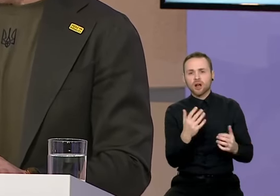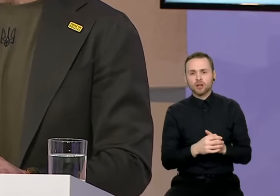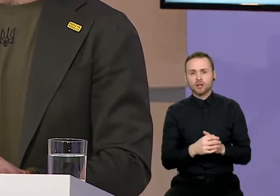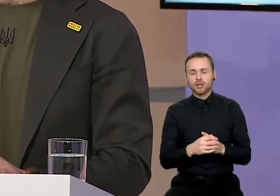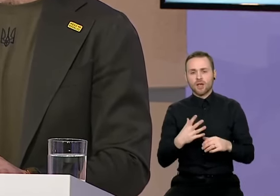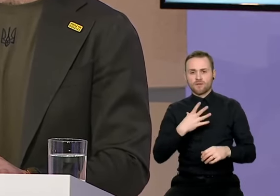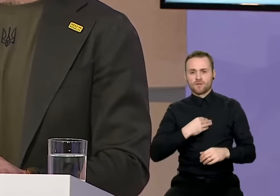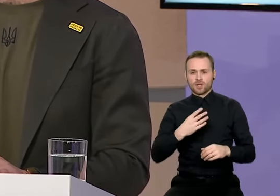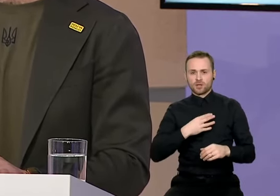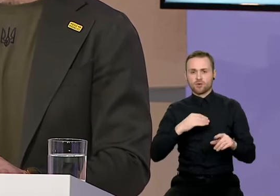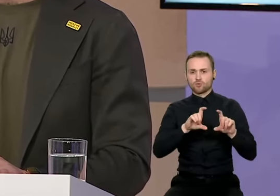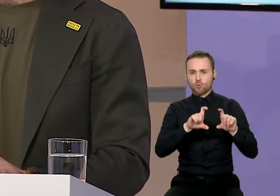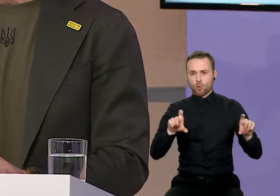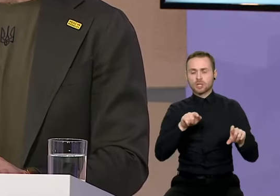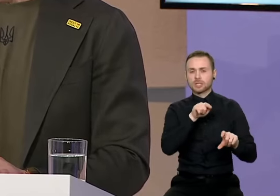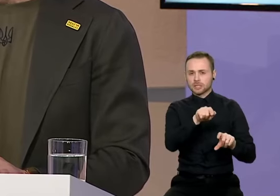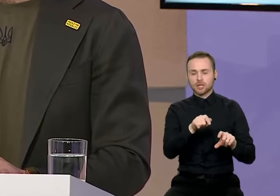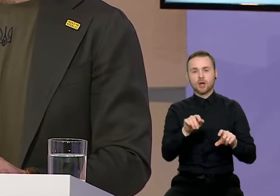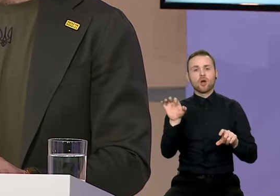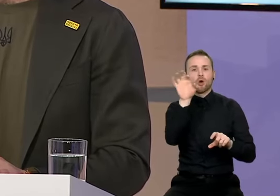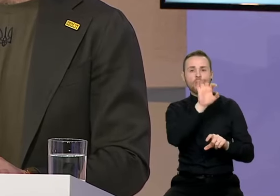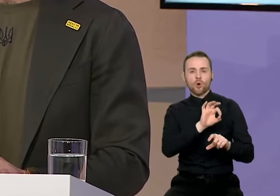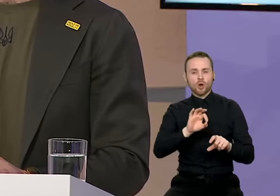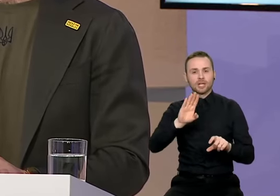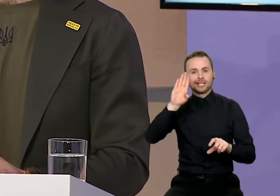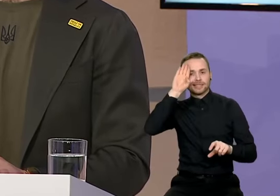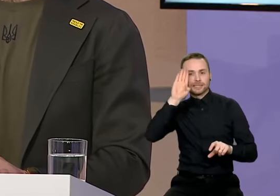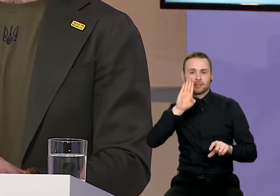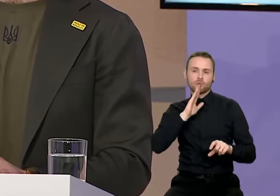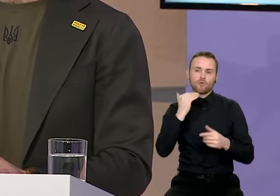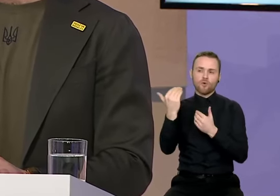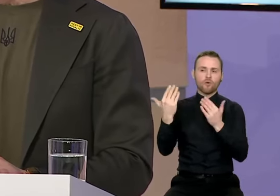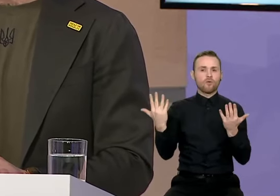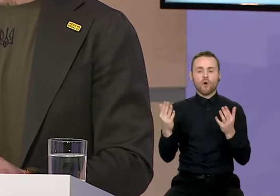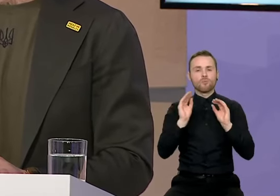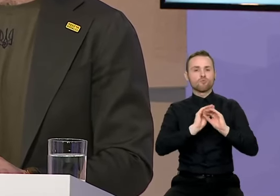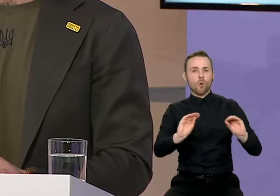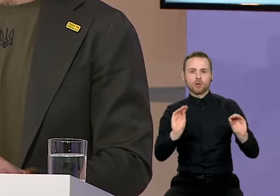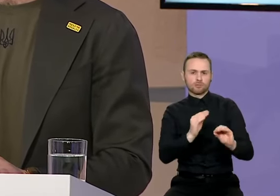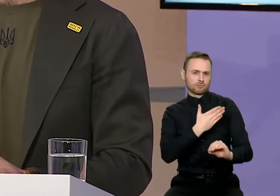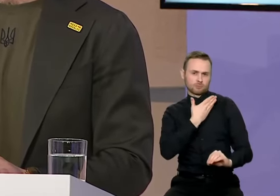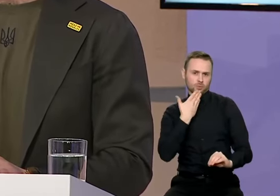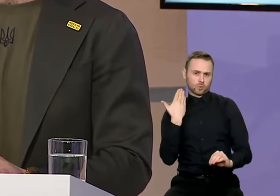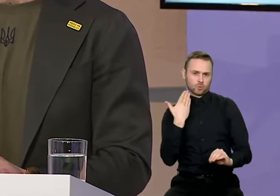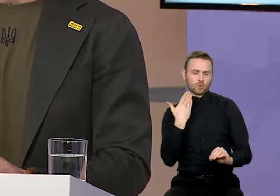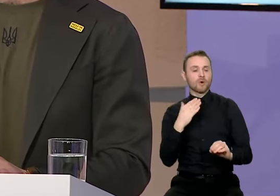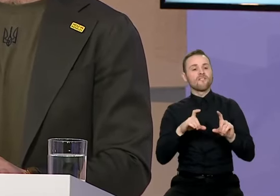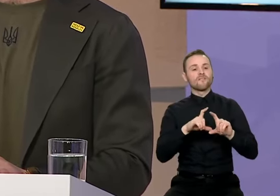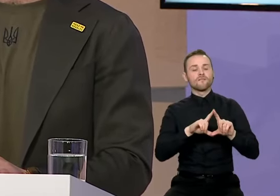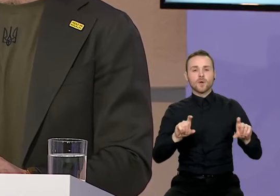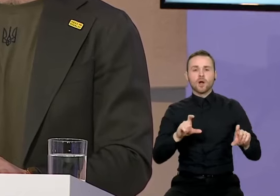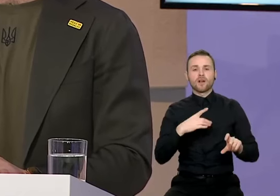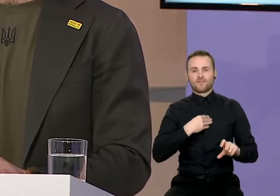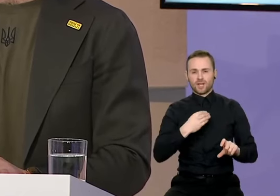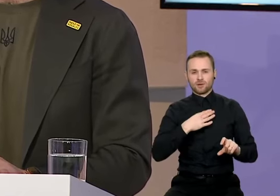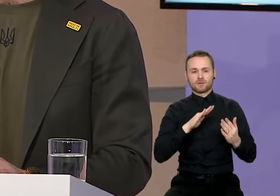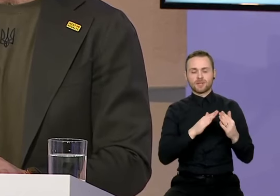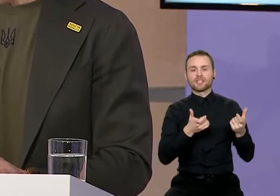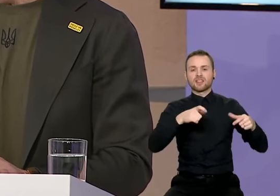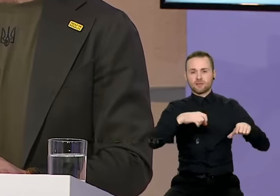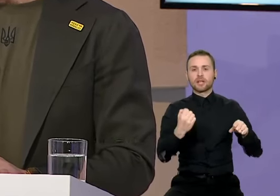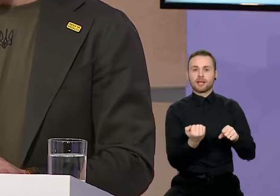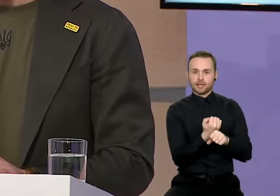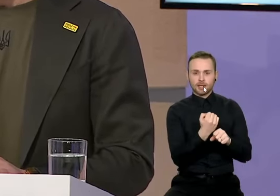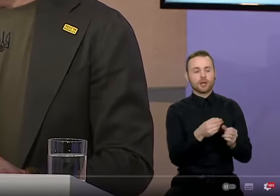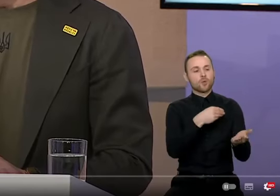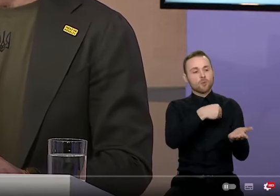mokyklose neegzistuoja kokybiškas lytinis švietimas. Ta būtina stiprinti, Vilniaus miestas valdybė turi įsikyti tokias pastogas ir užtikrinti, kad tai būtų dėstama Vilniaus